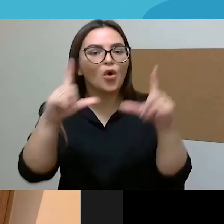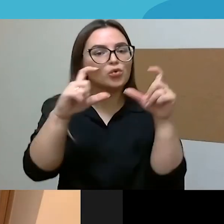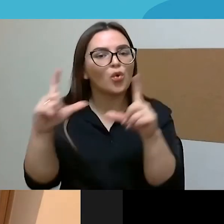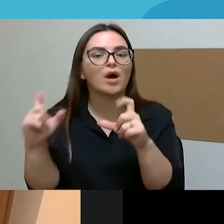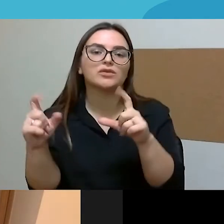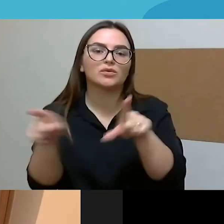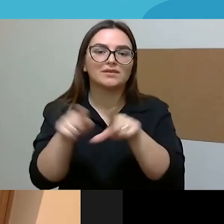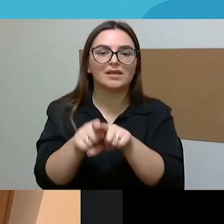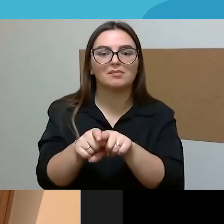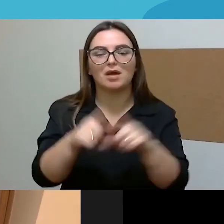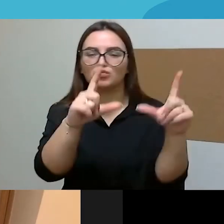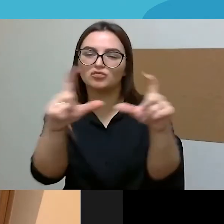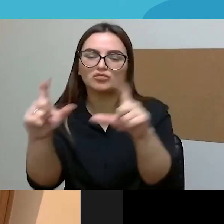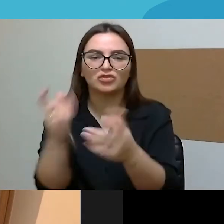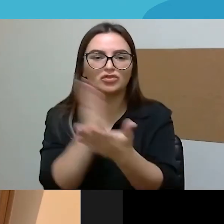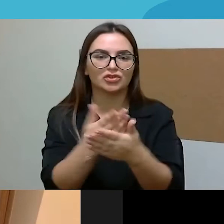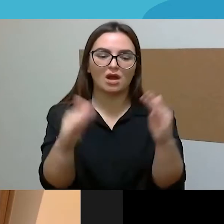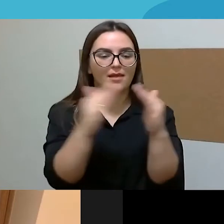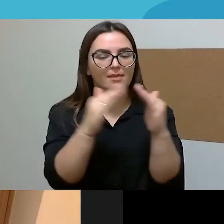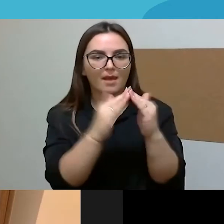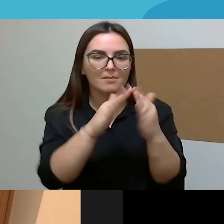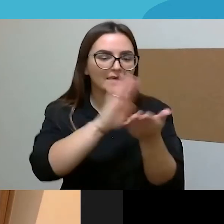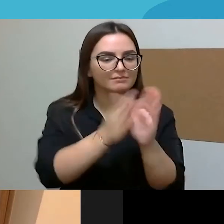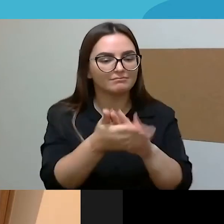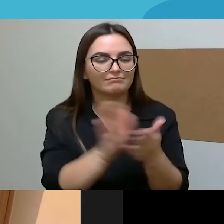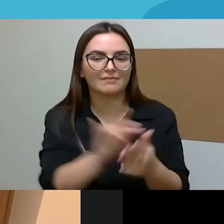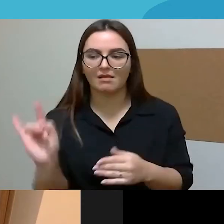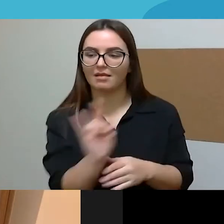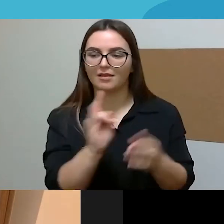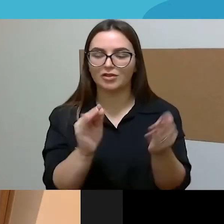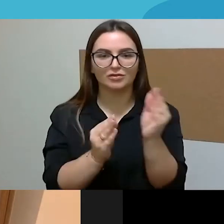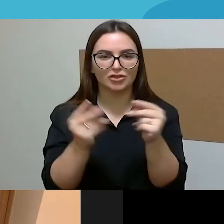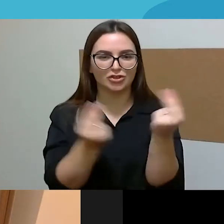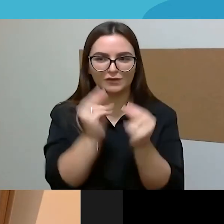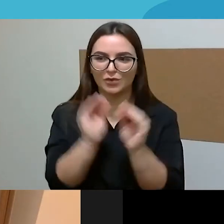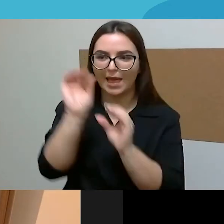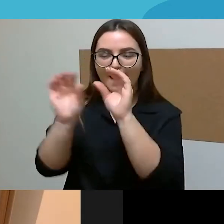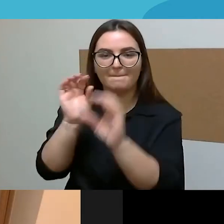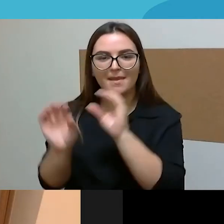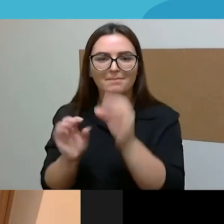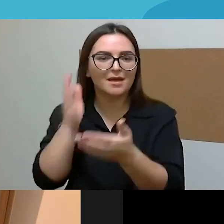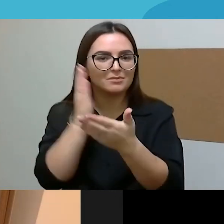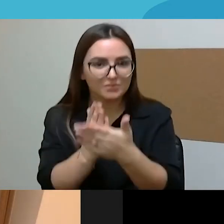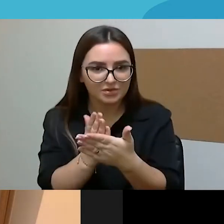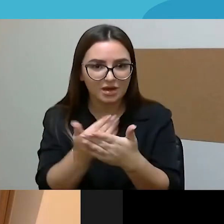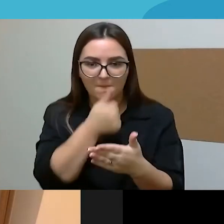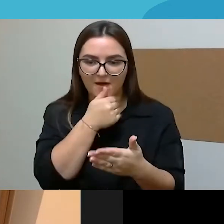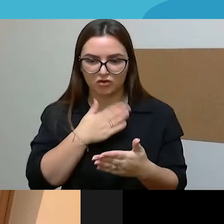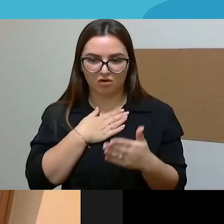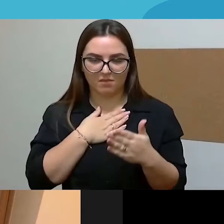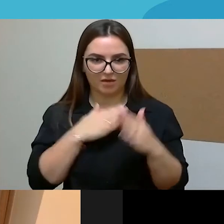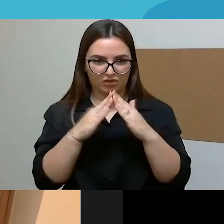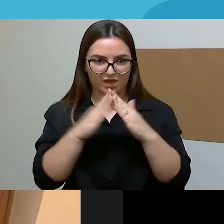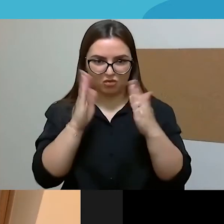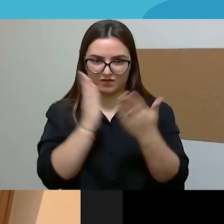fotosesijos, tvarkingi namai, kalėdu eglutės, visi žaisliukai vietoj. Mano namė niekada nebūna tokio vaizdo.